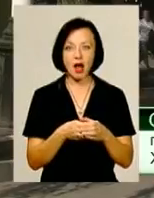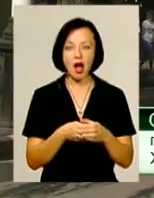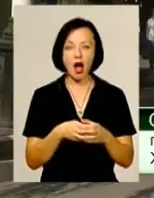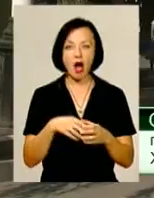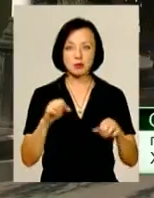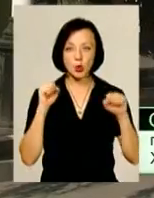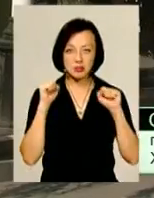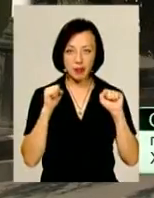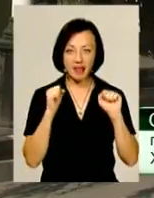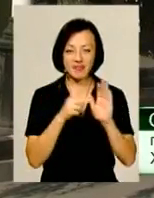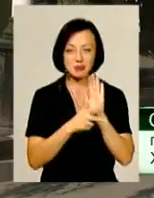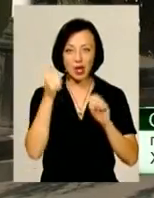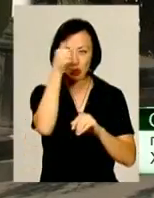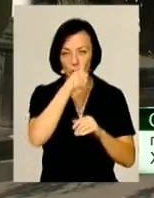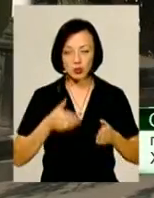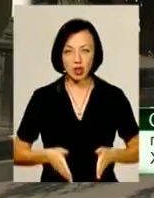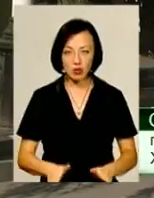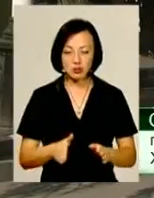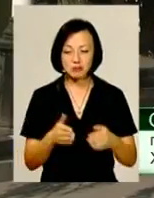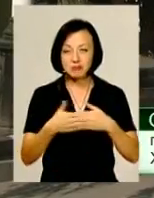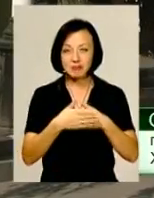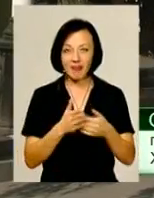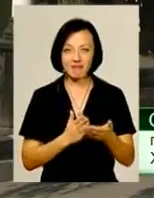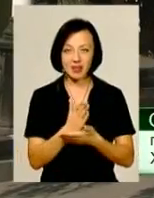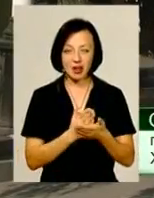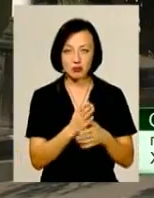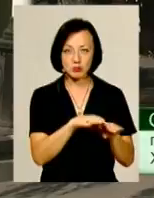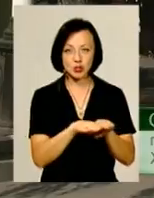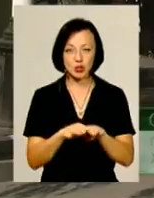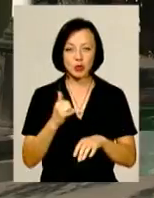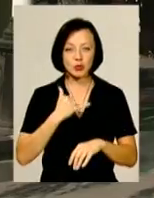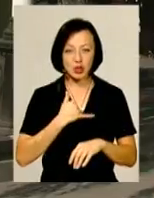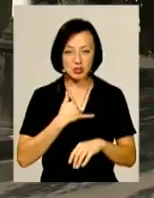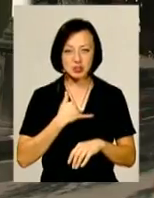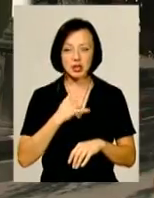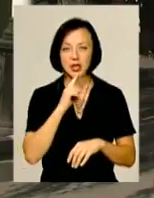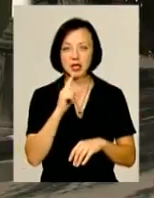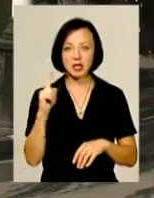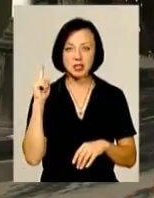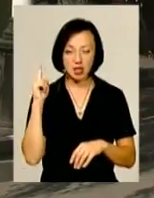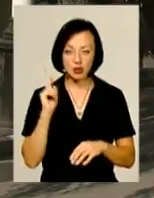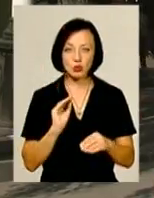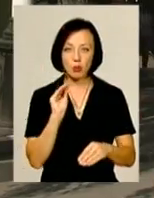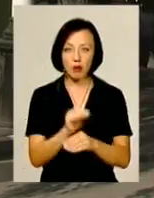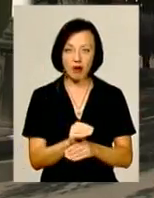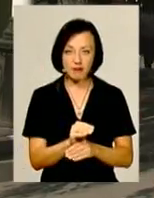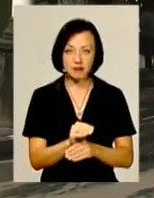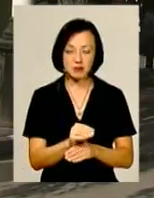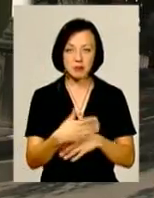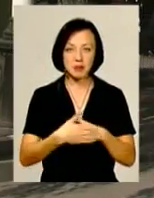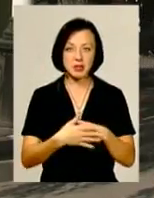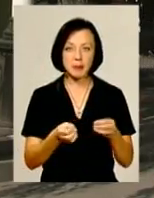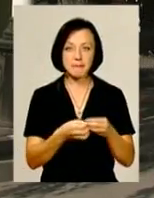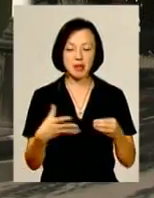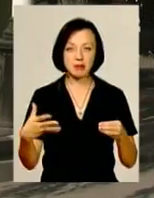до ветеранської межі. І в нас рік назад додалось приблизно